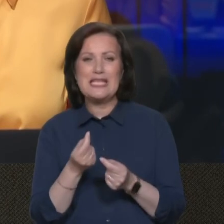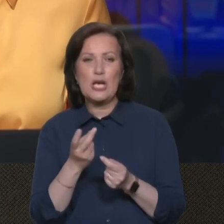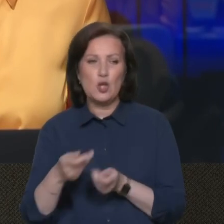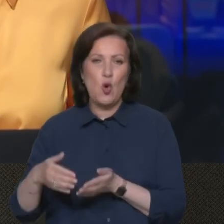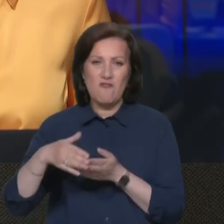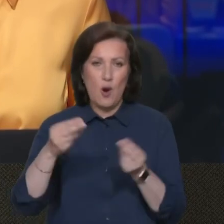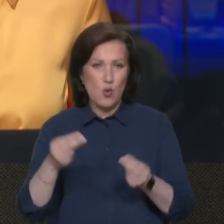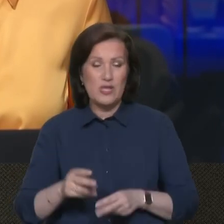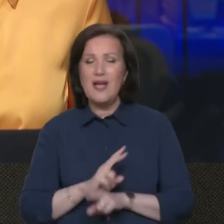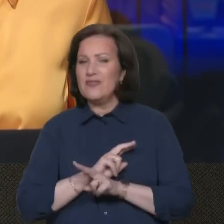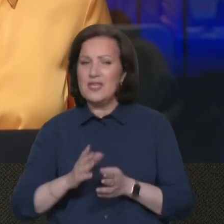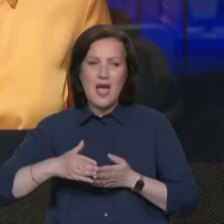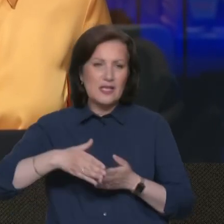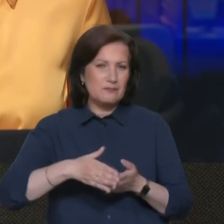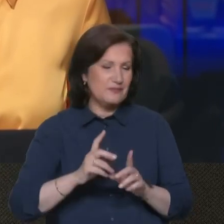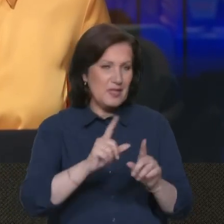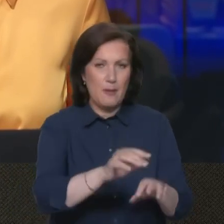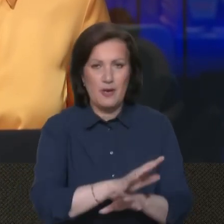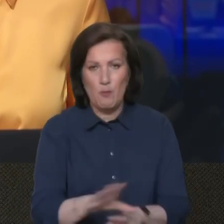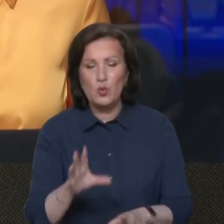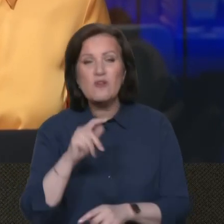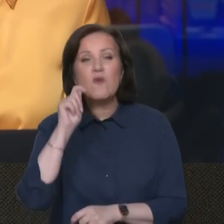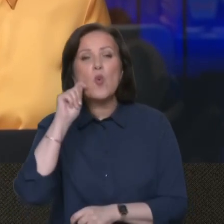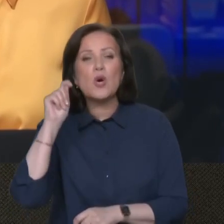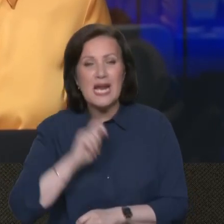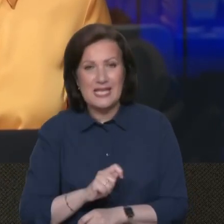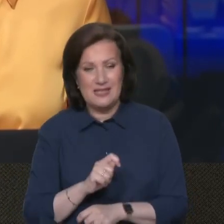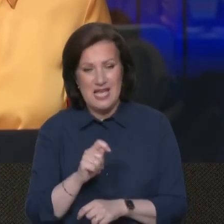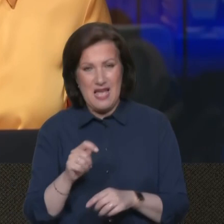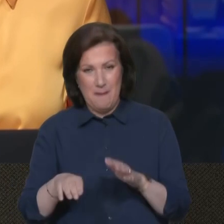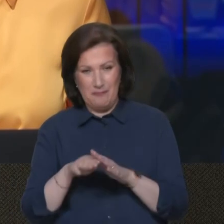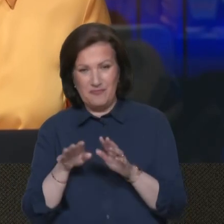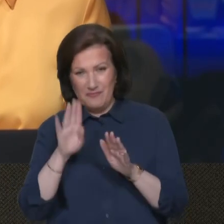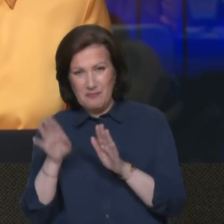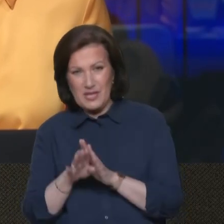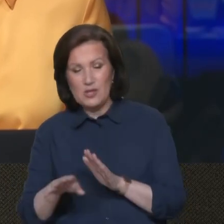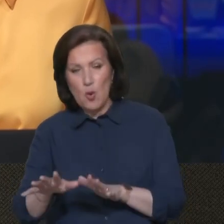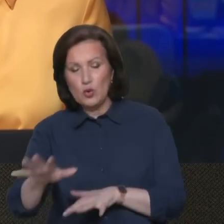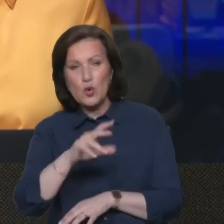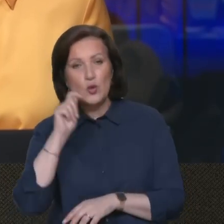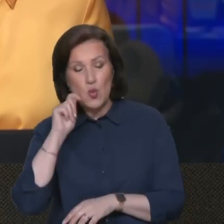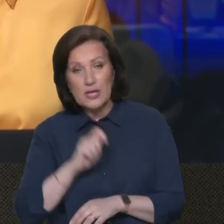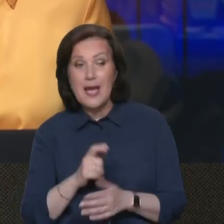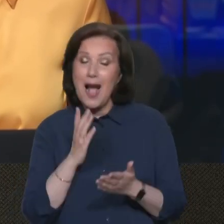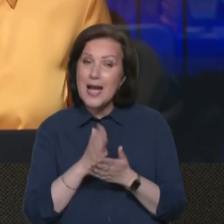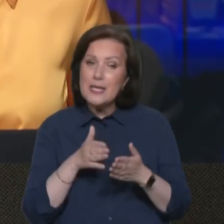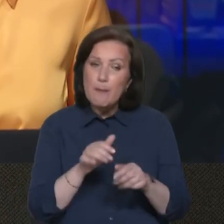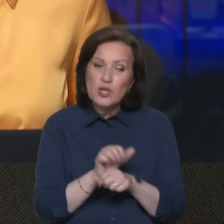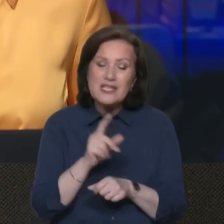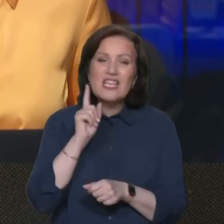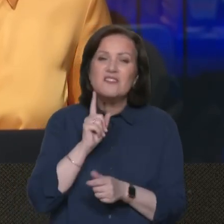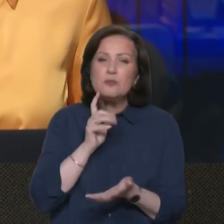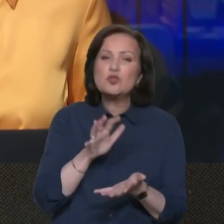ніякі судна не прямують в порти України, підконтрольні України. Але є порти України, які в тимчасовій